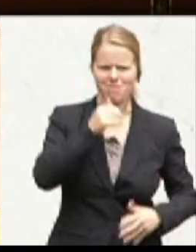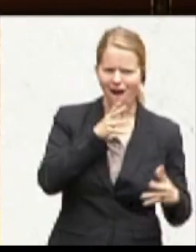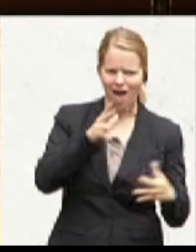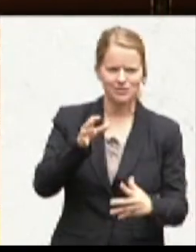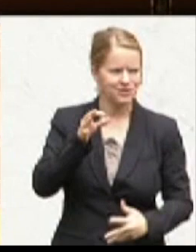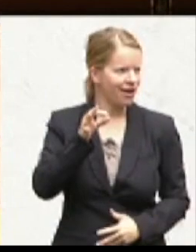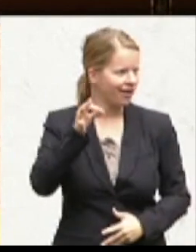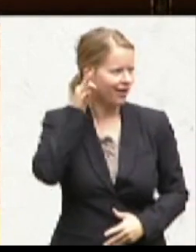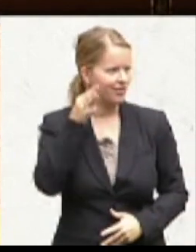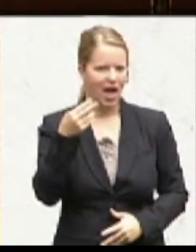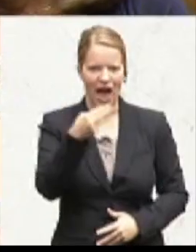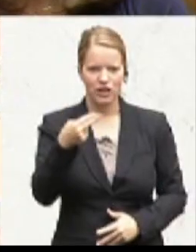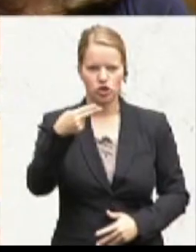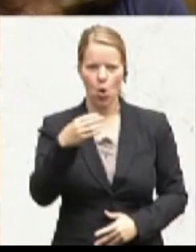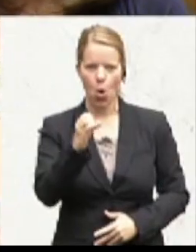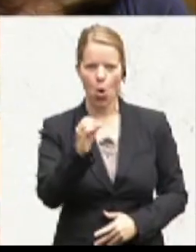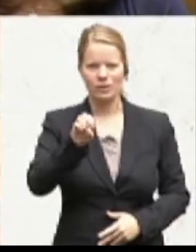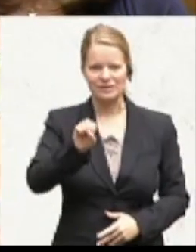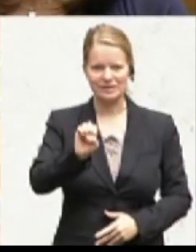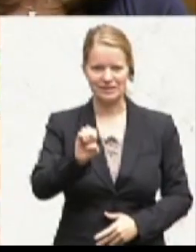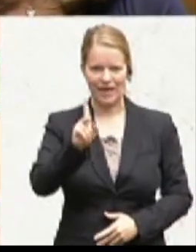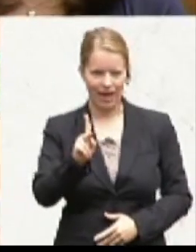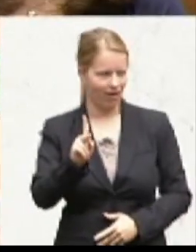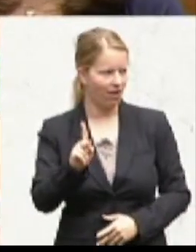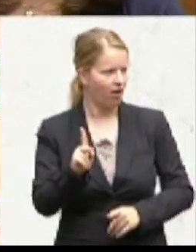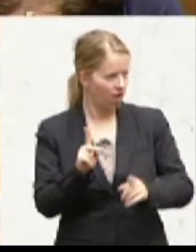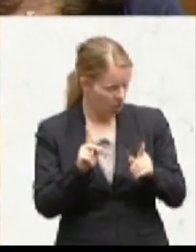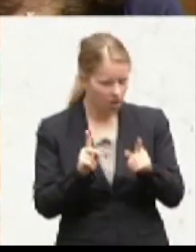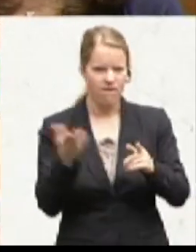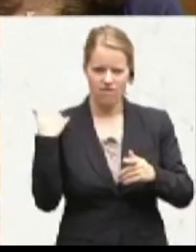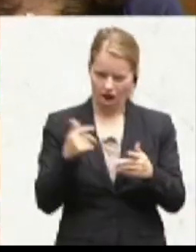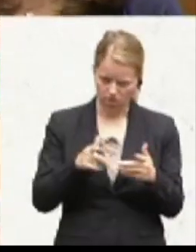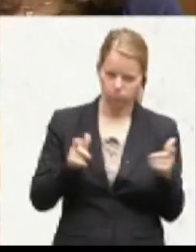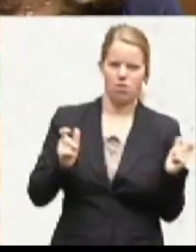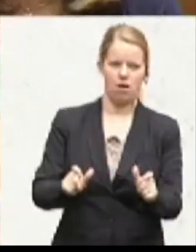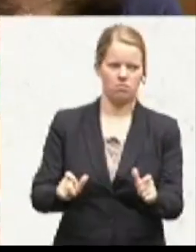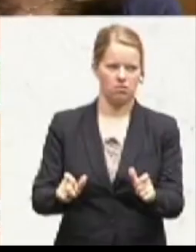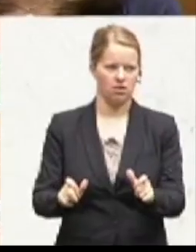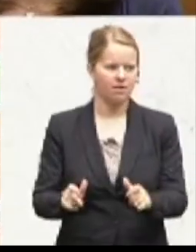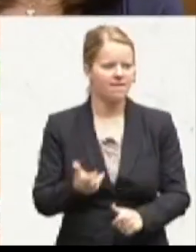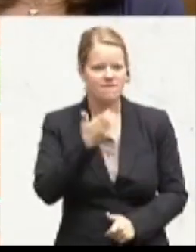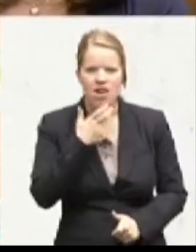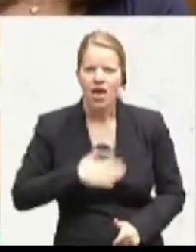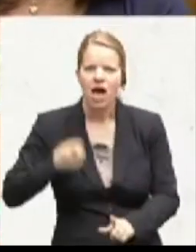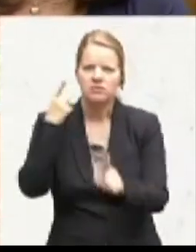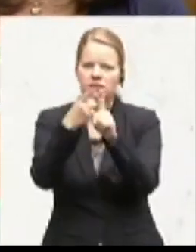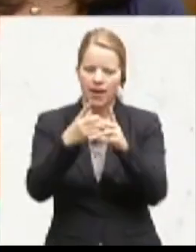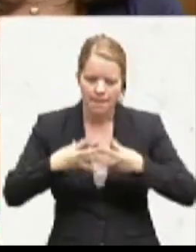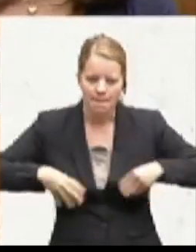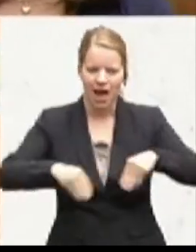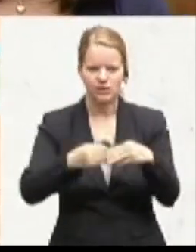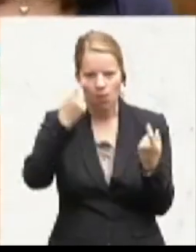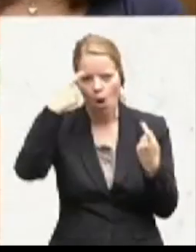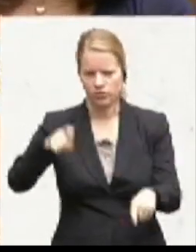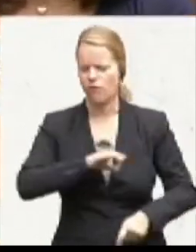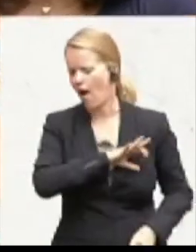Das ist auch Tatsache. Wir hätten Sie gerne gehabt, die gemeinsame Absorge, die automatische, für alle Kinder. Und ich glaube auch, dass das